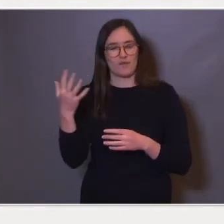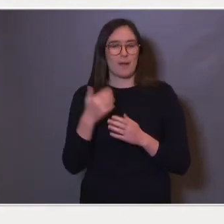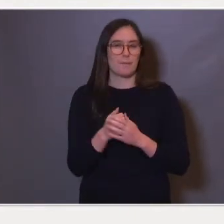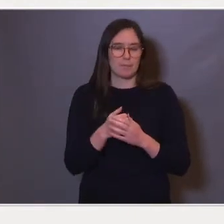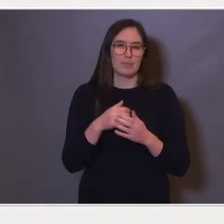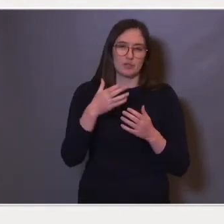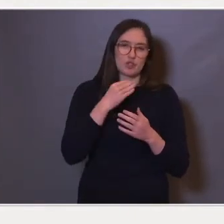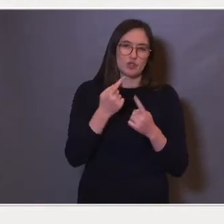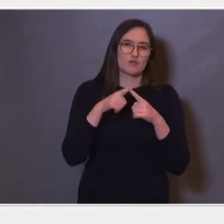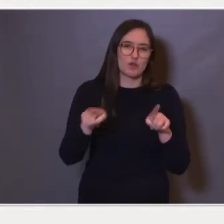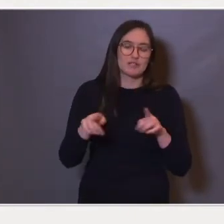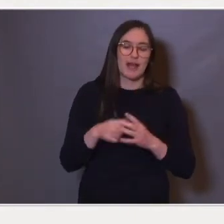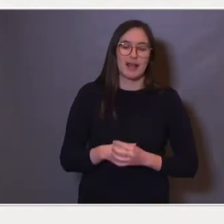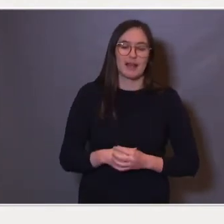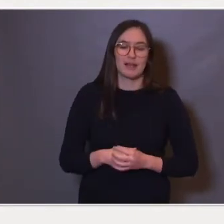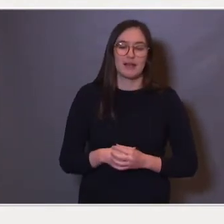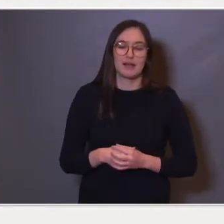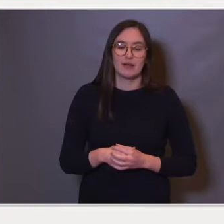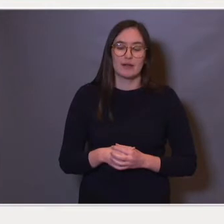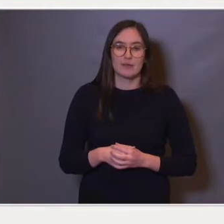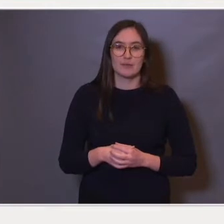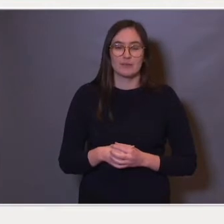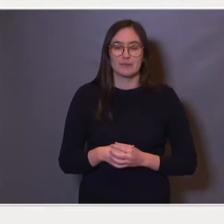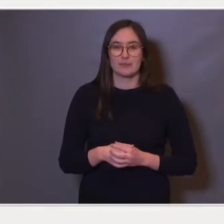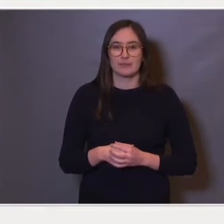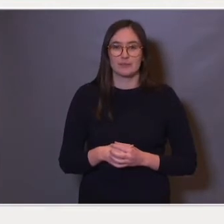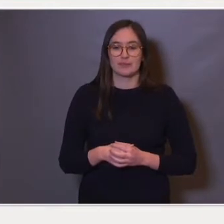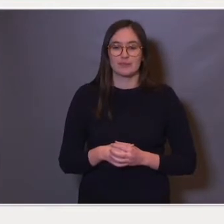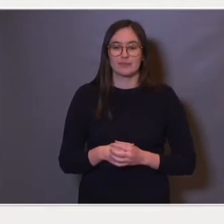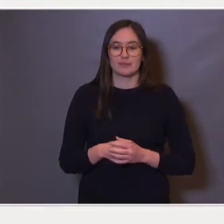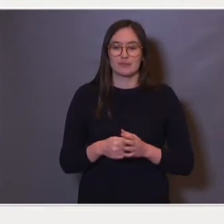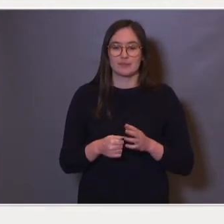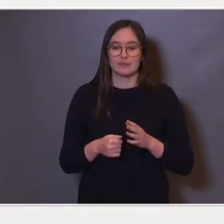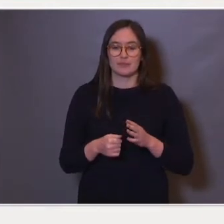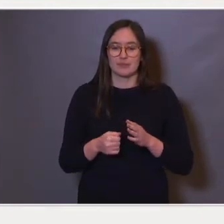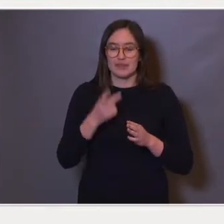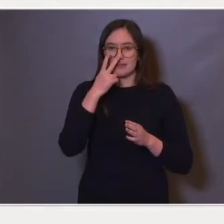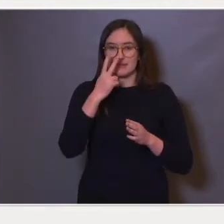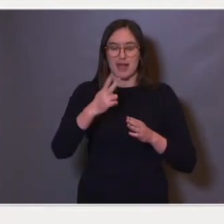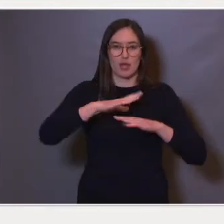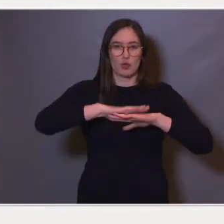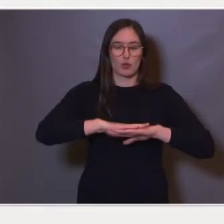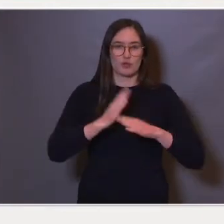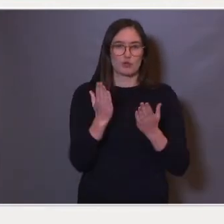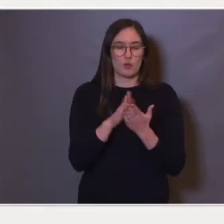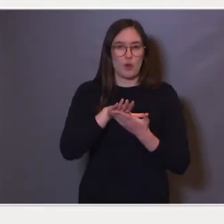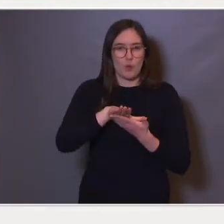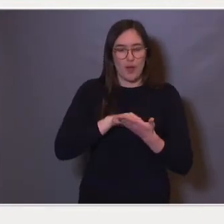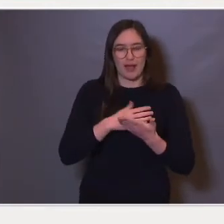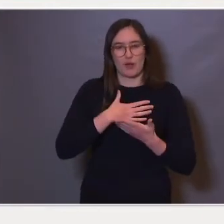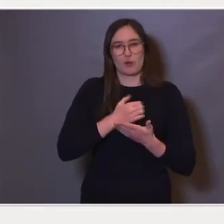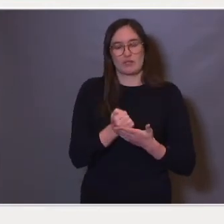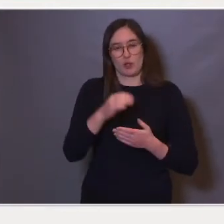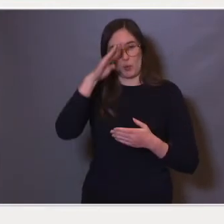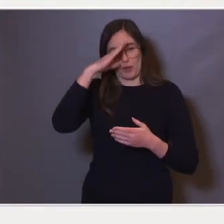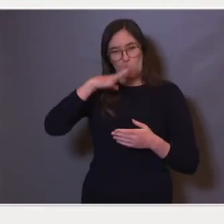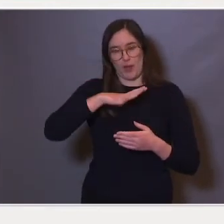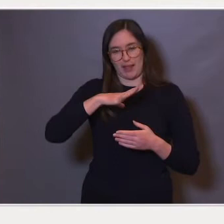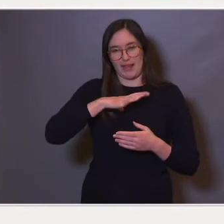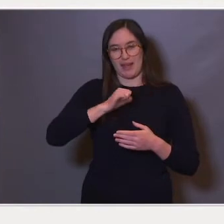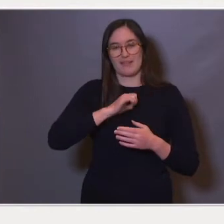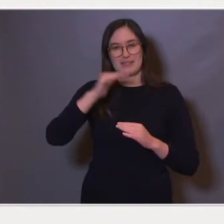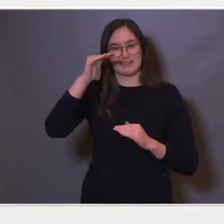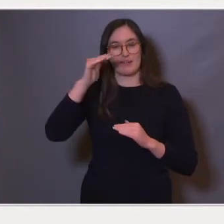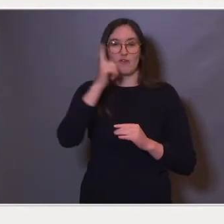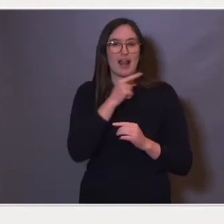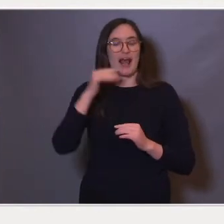kjønnsforskjellen. Helt til venstre her ser dere grunnskolepoengen, hos gutter og jenter blant de som har foreldre med lav